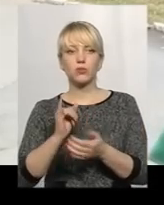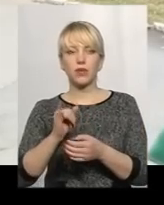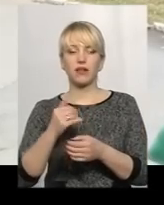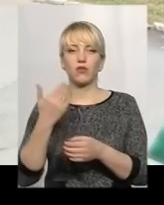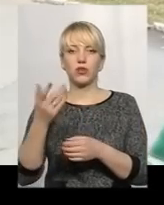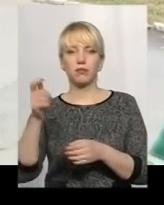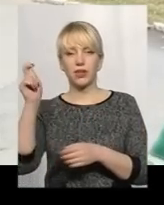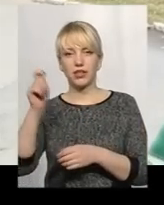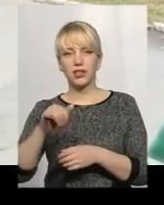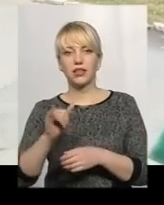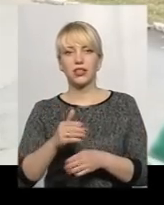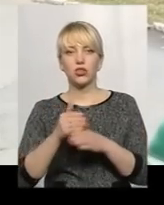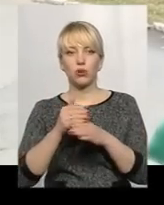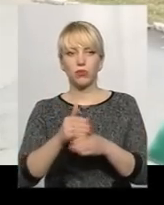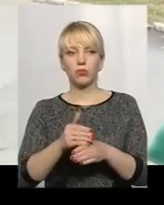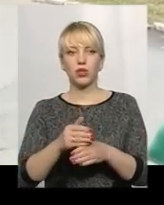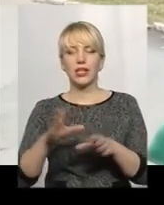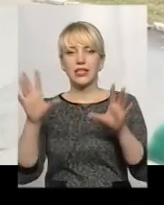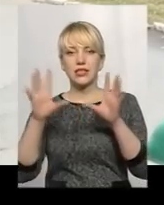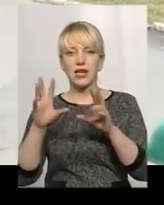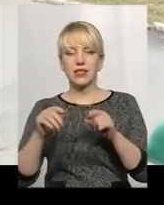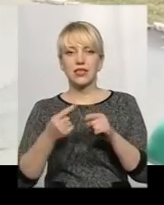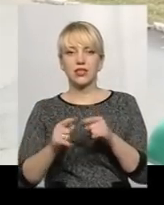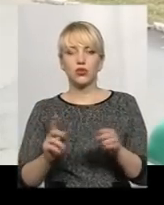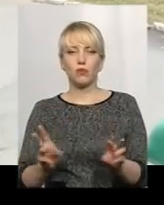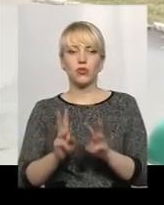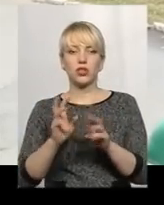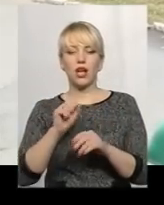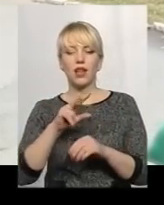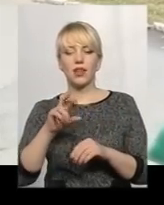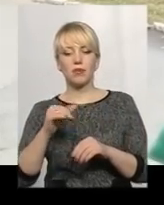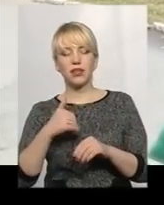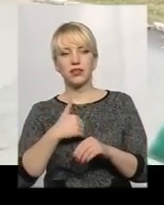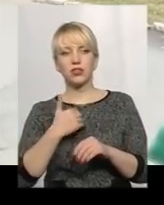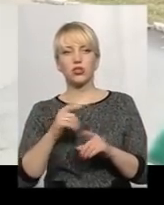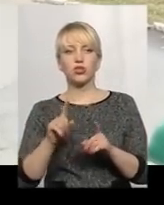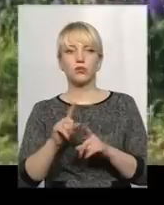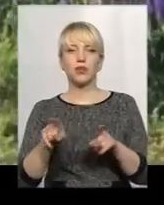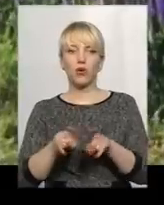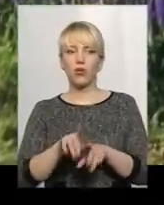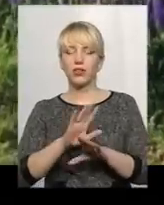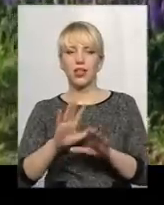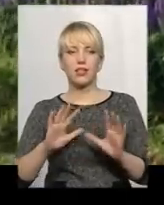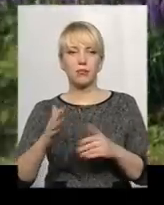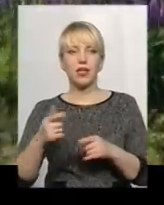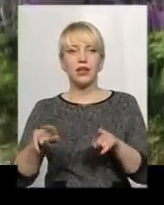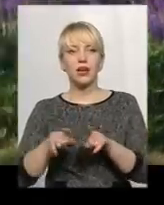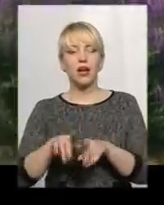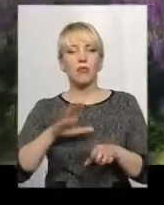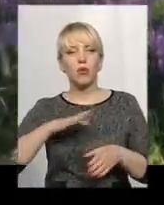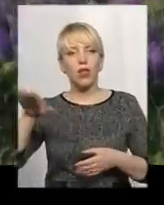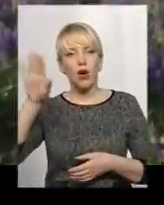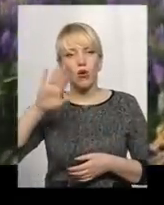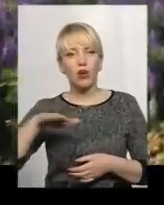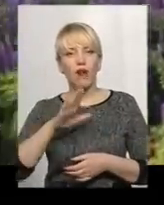приїхали і допомогли загасити цю пожежу. Але хотілося б, щоб таких випадків не траплялося. Так виглядала Гусикова гора